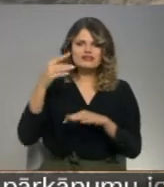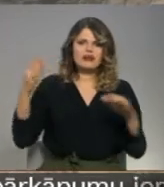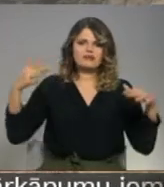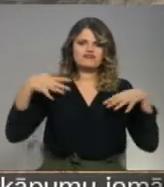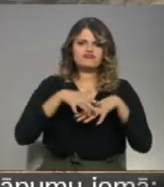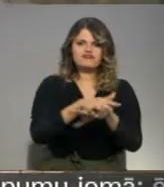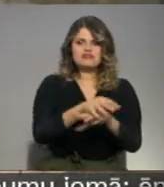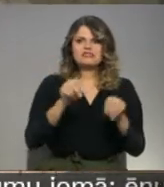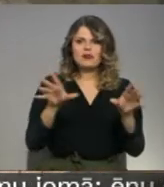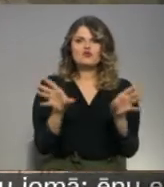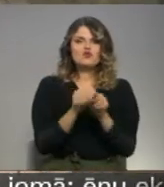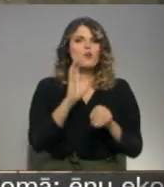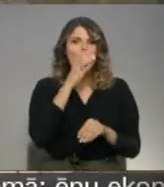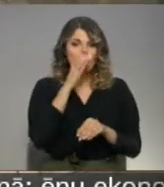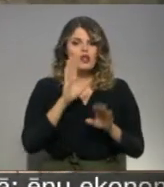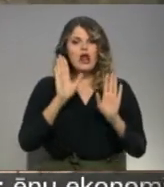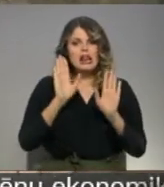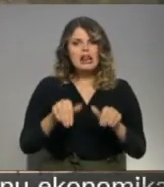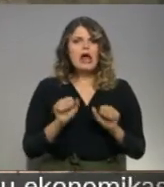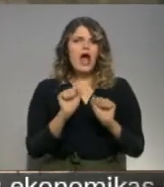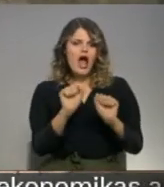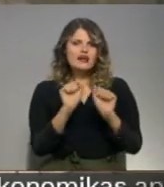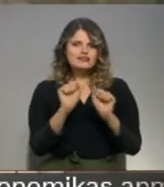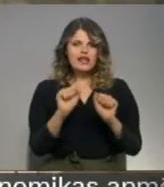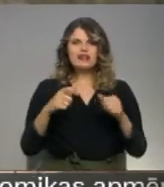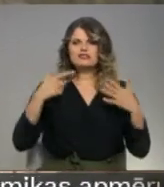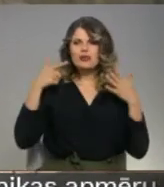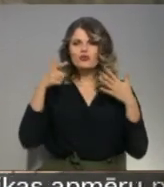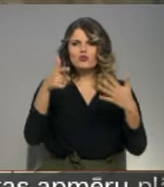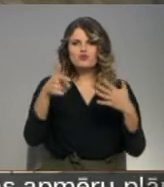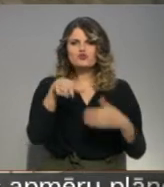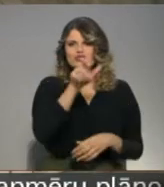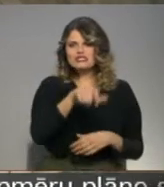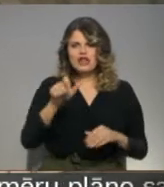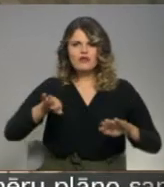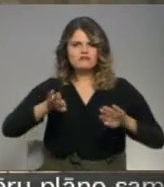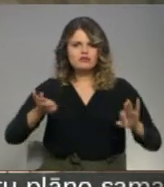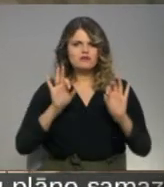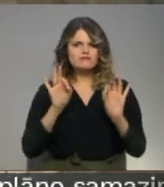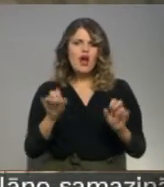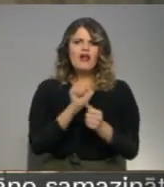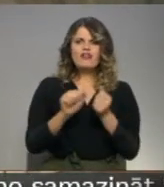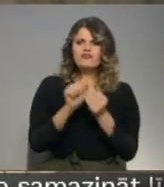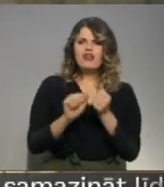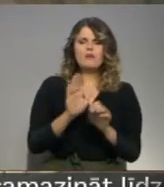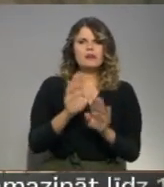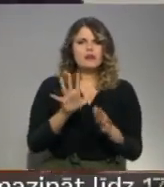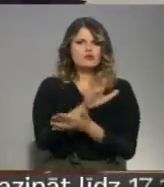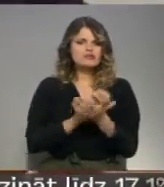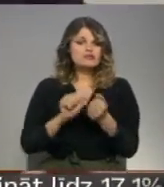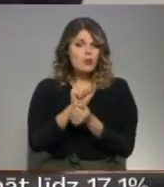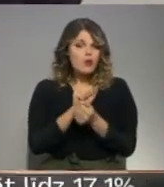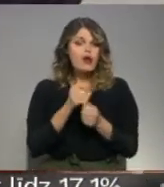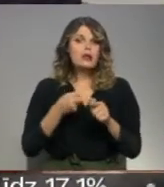kopā ar ūdeni prom. Lai nepakļautu riskam vairāk nekā 7 tūkstoši iedzīvotāju un dabar nesabojātu jau atjaunoto